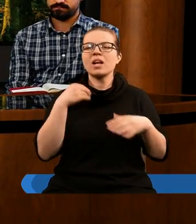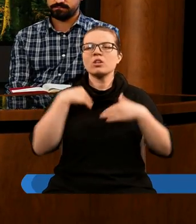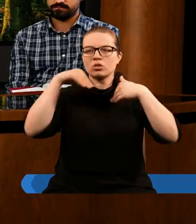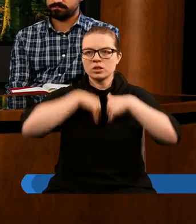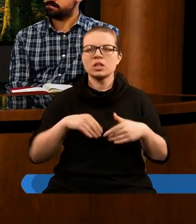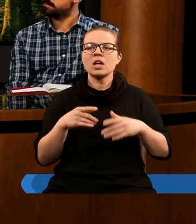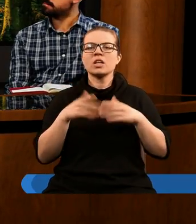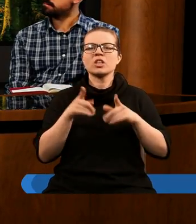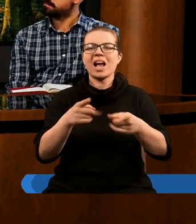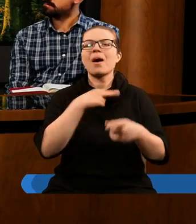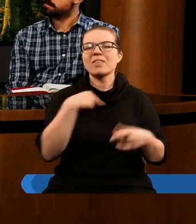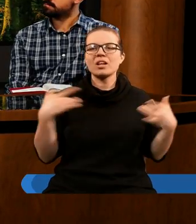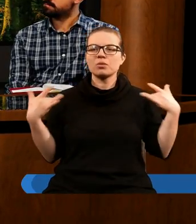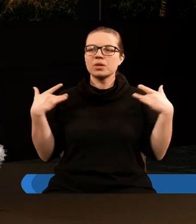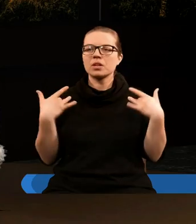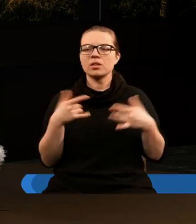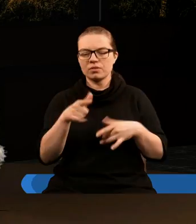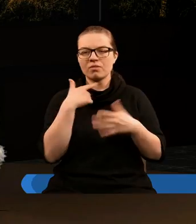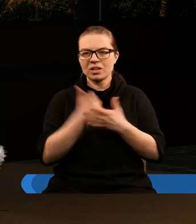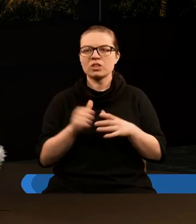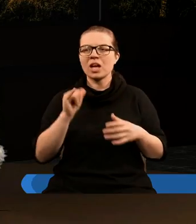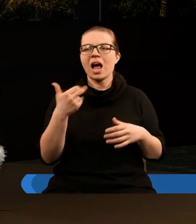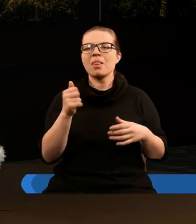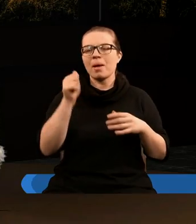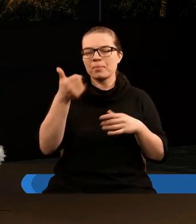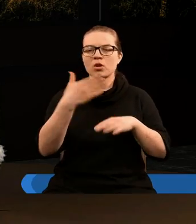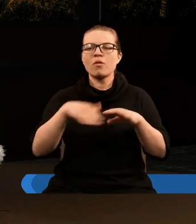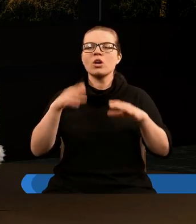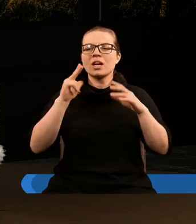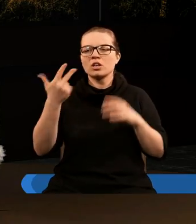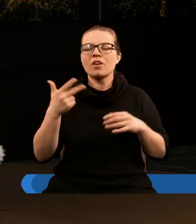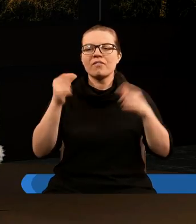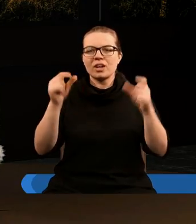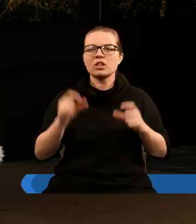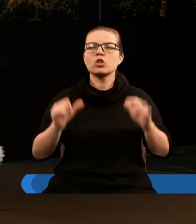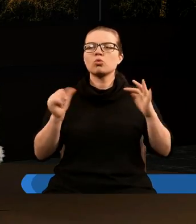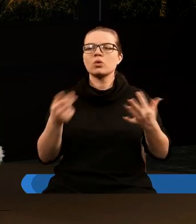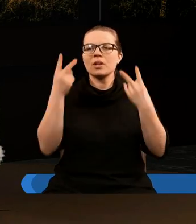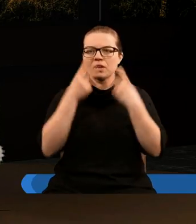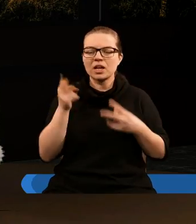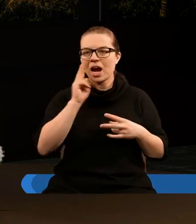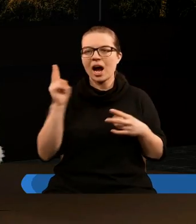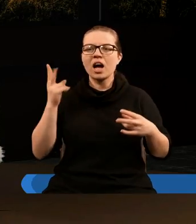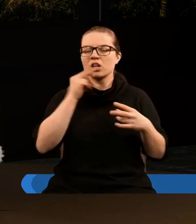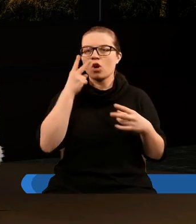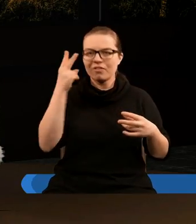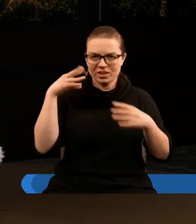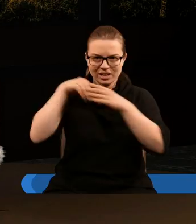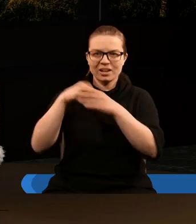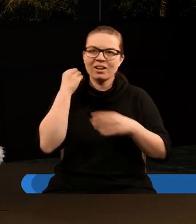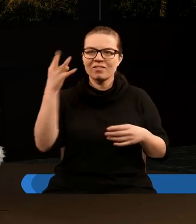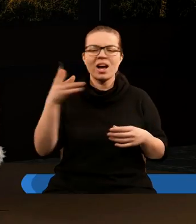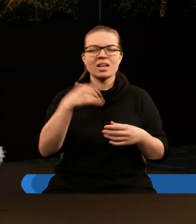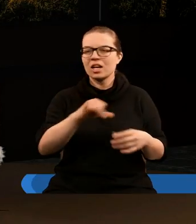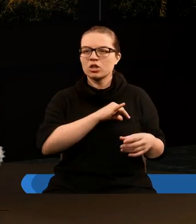działa w naszym życiu. W liście Jana, w pierwszym liście Jana, rozdziale trzecim i wersecie szóstym czytamy, że każdy, kto w nim trwa,